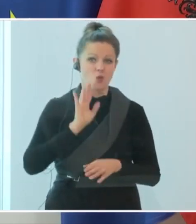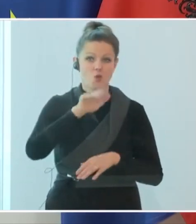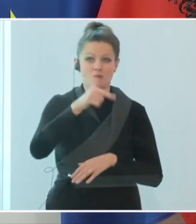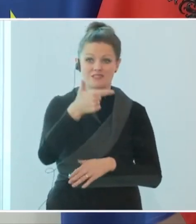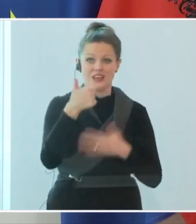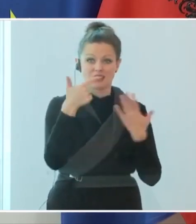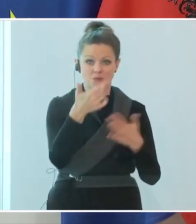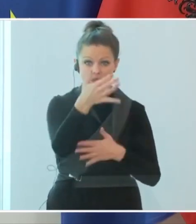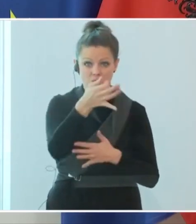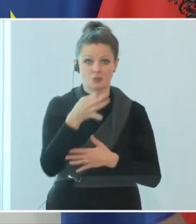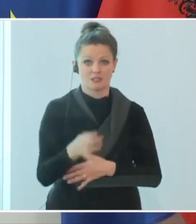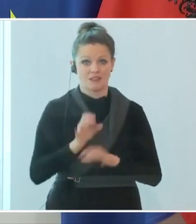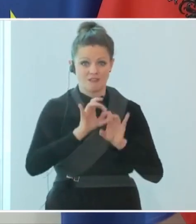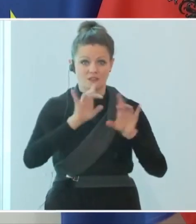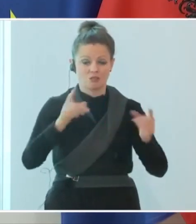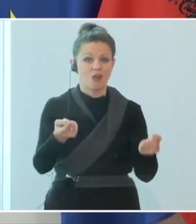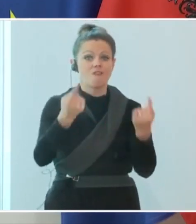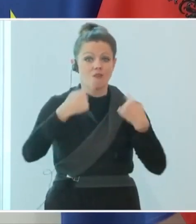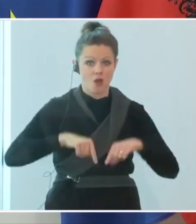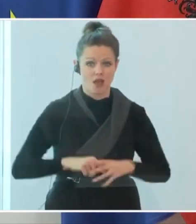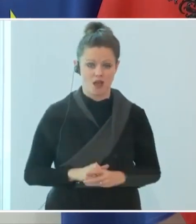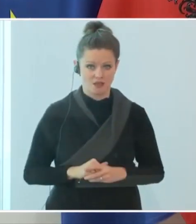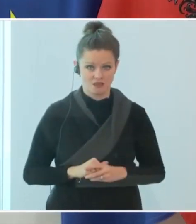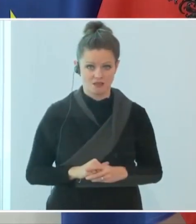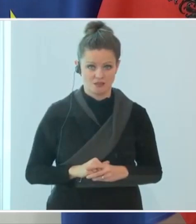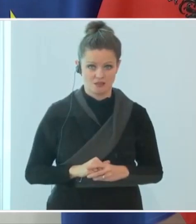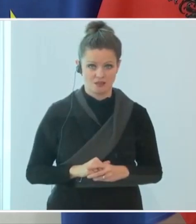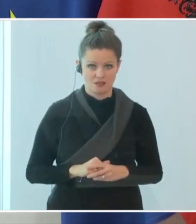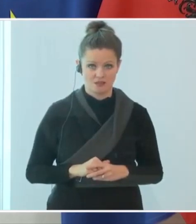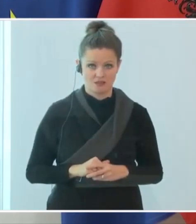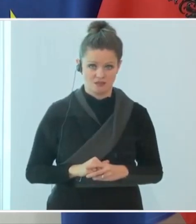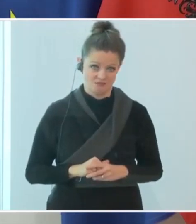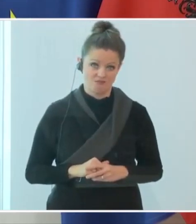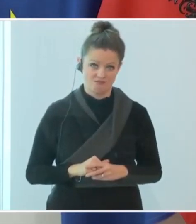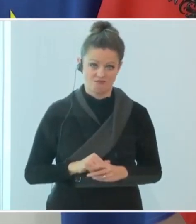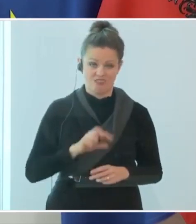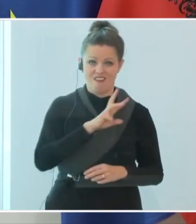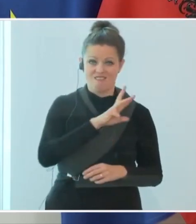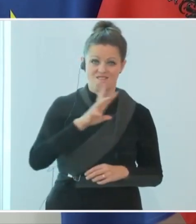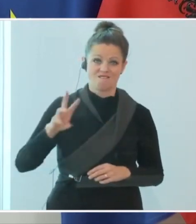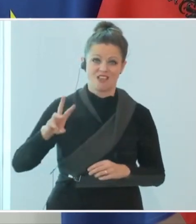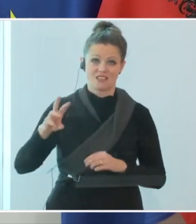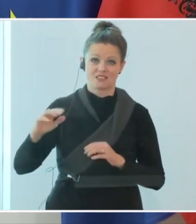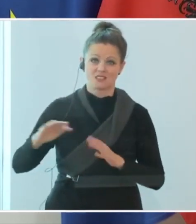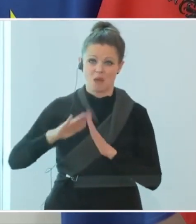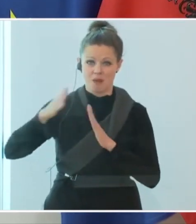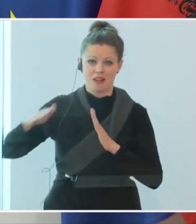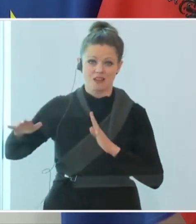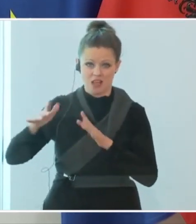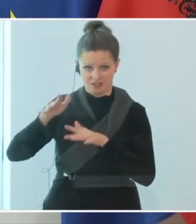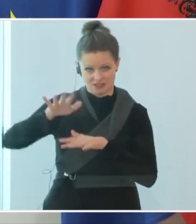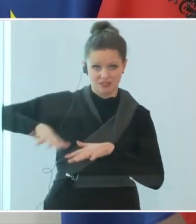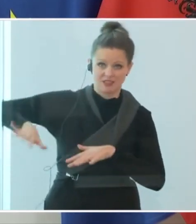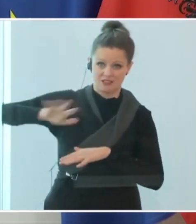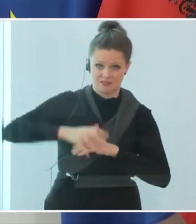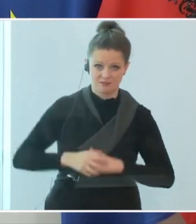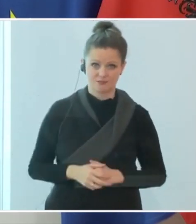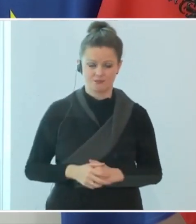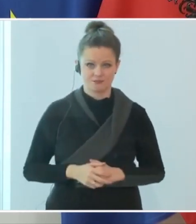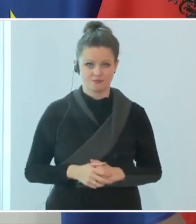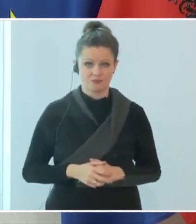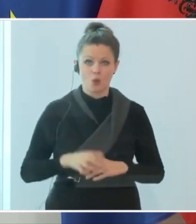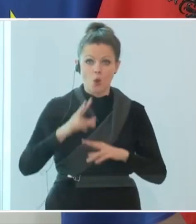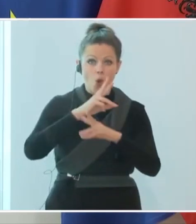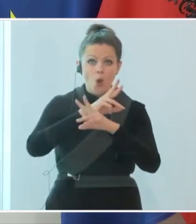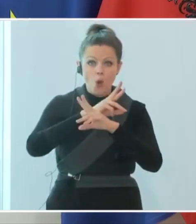Prozent der Infektionen waren von Rückkehrern besonders aus dem Westbalkanstaaten. Warum ist das so? Österreich